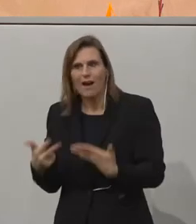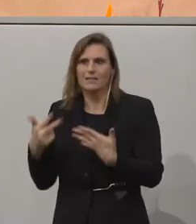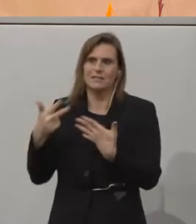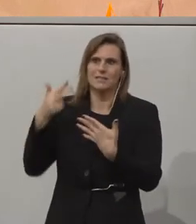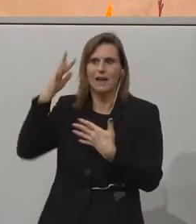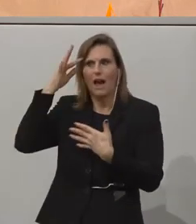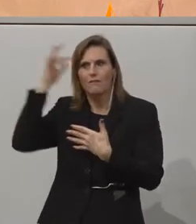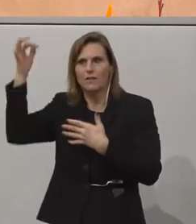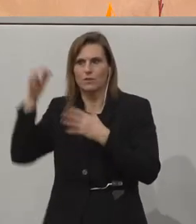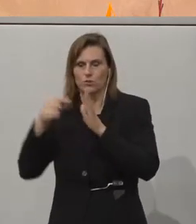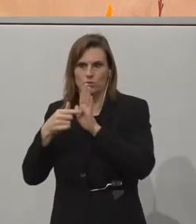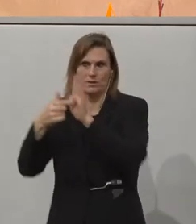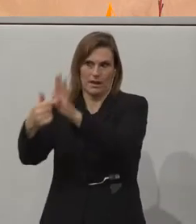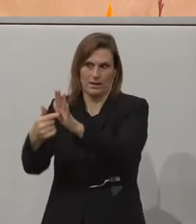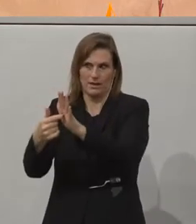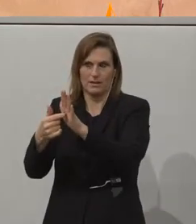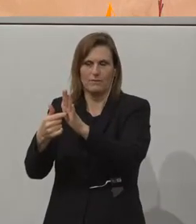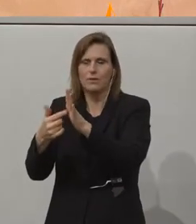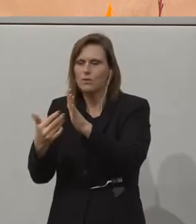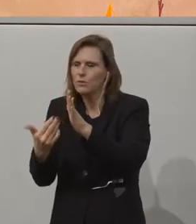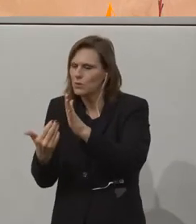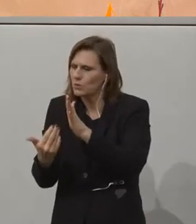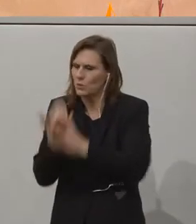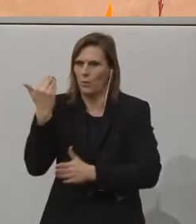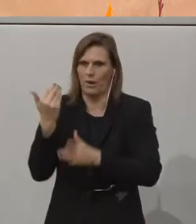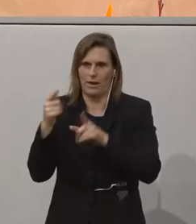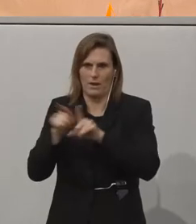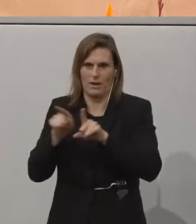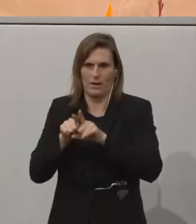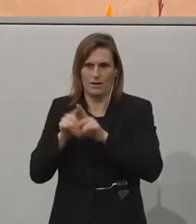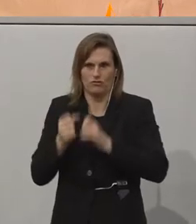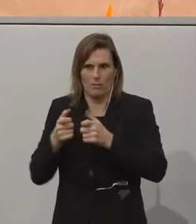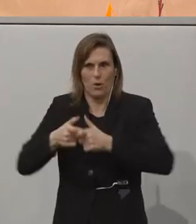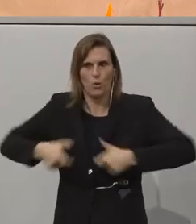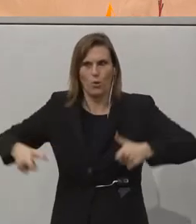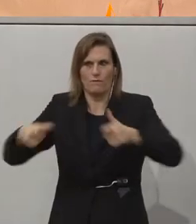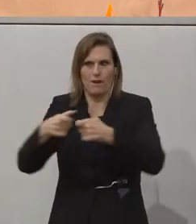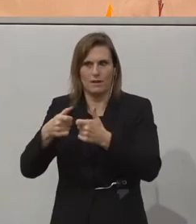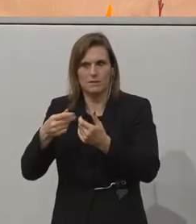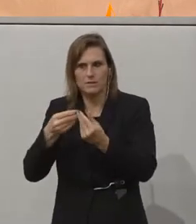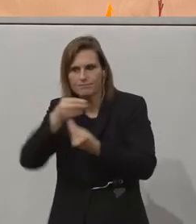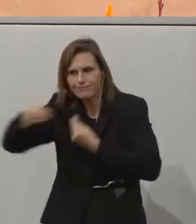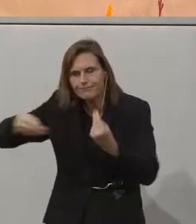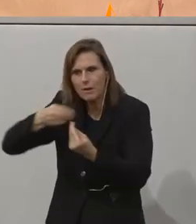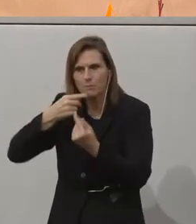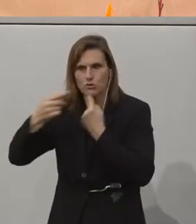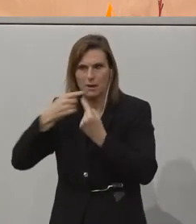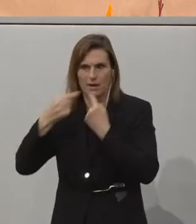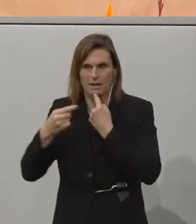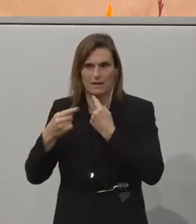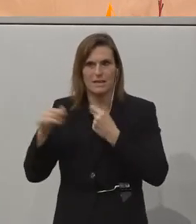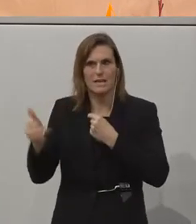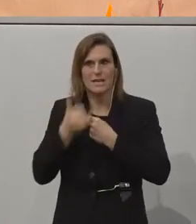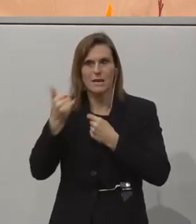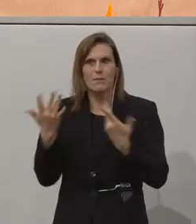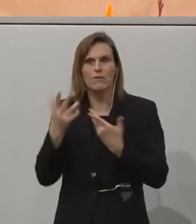zeigen, die wir in unserer Jahreskonferenz entsprechend besprechen. Die findet immer